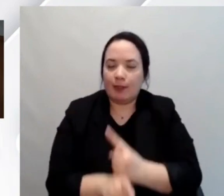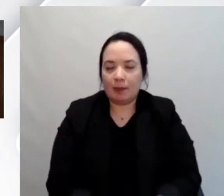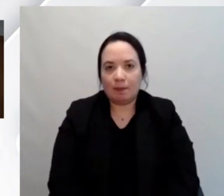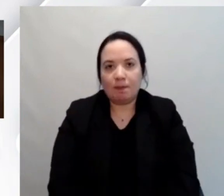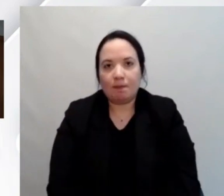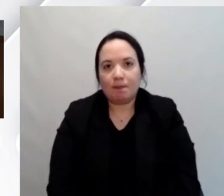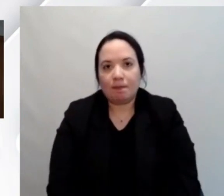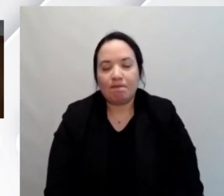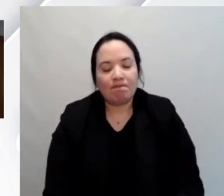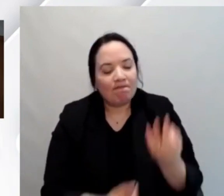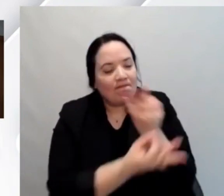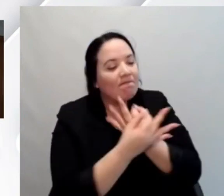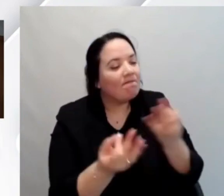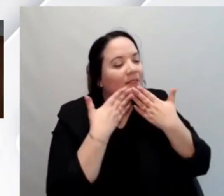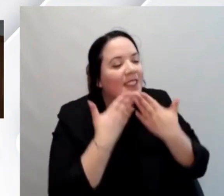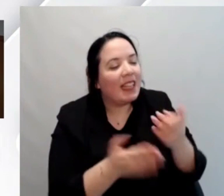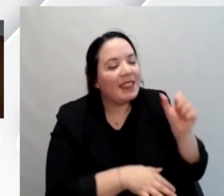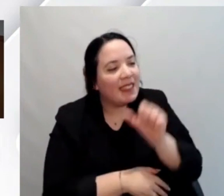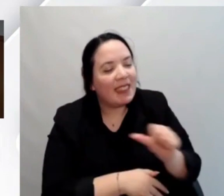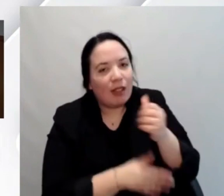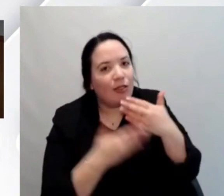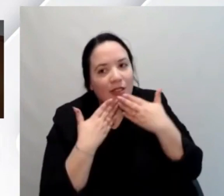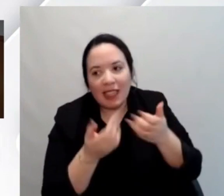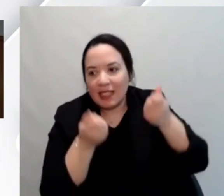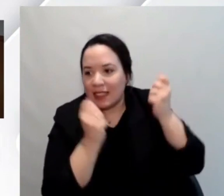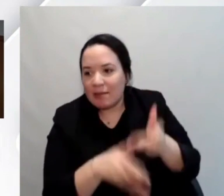Bene Saulo grazie grazie mille per la